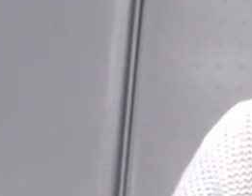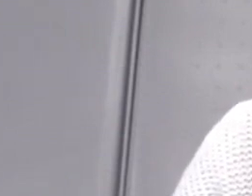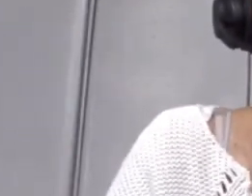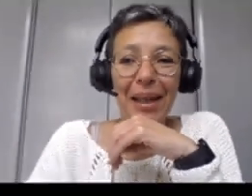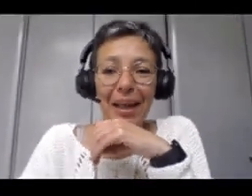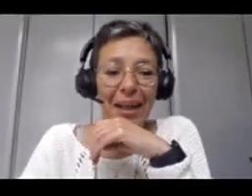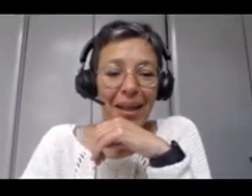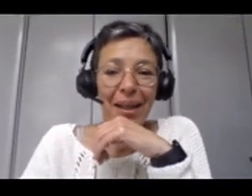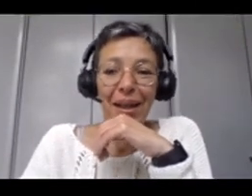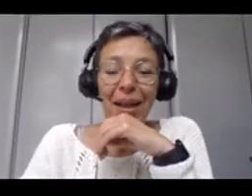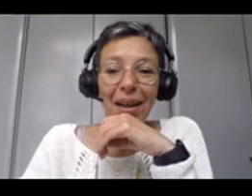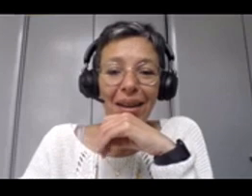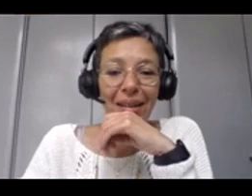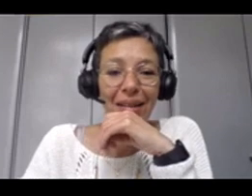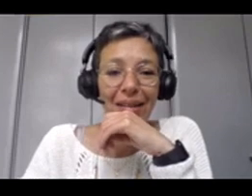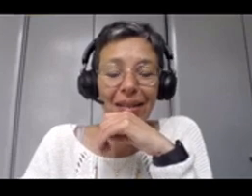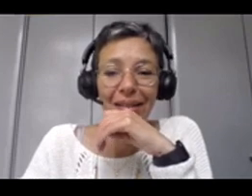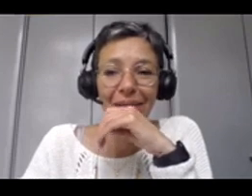Merci, Marie-Claire.